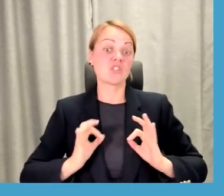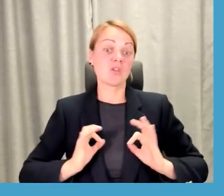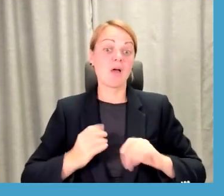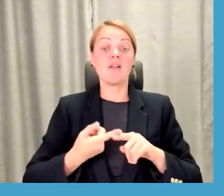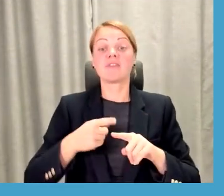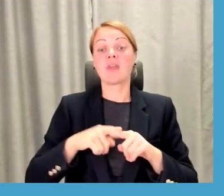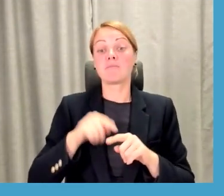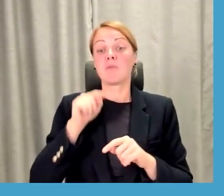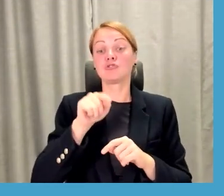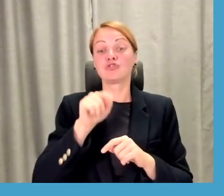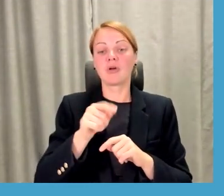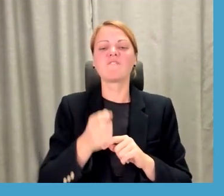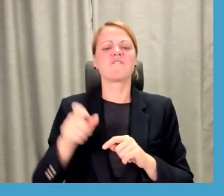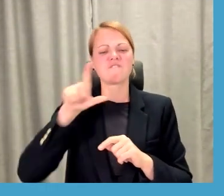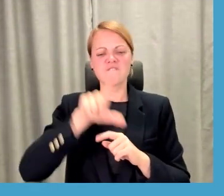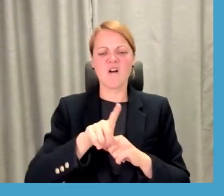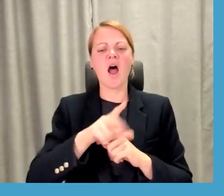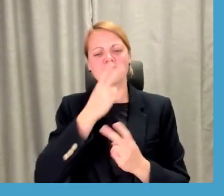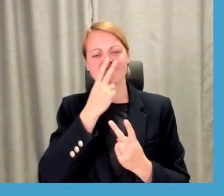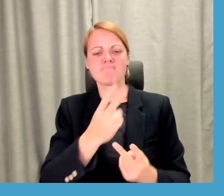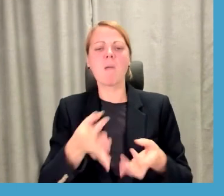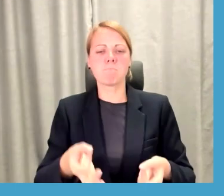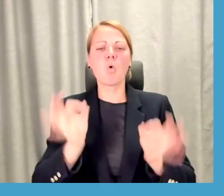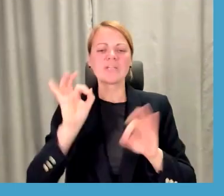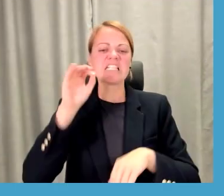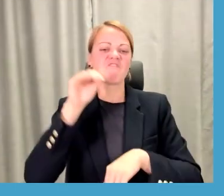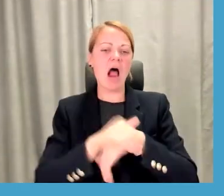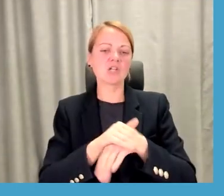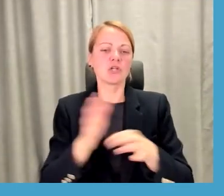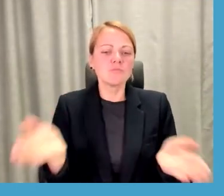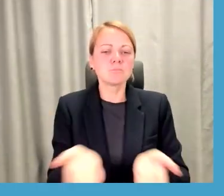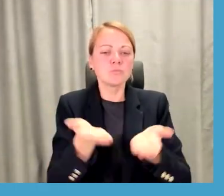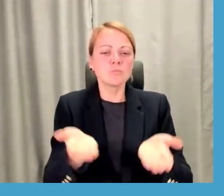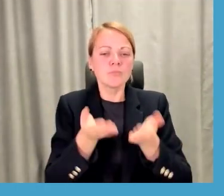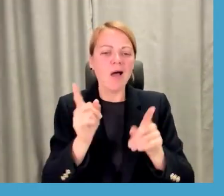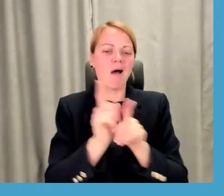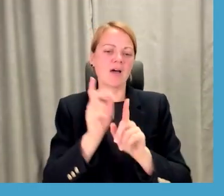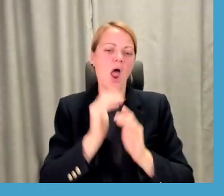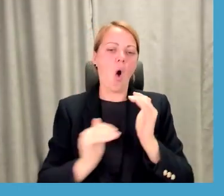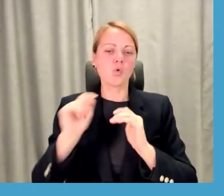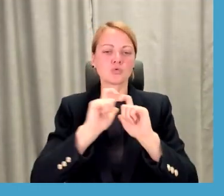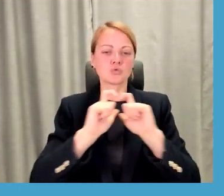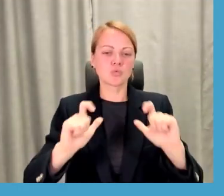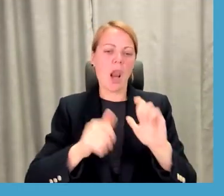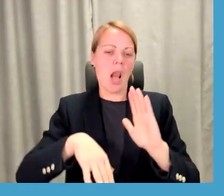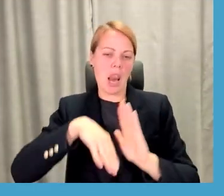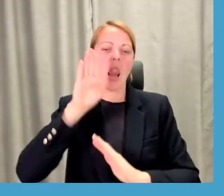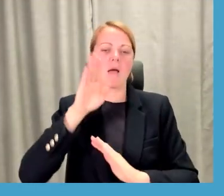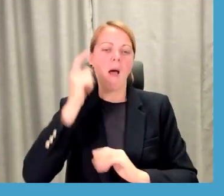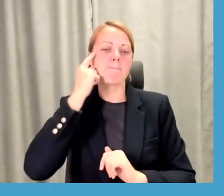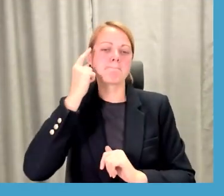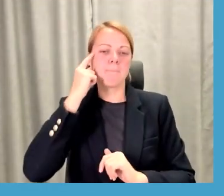šis aizvien vairāk ļoti pat dot būtisku faktoru, tomēr, un arī augstskolas aizvien labāk apzinās.